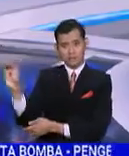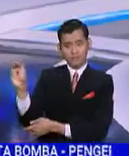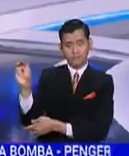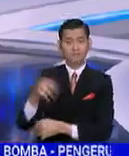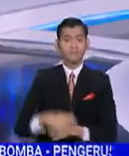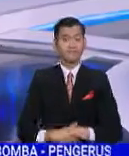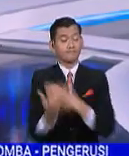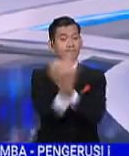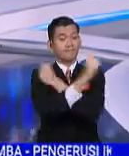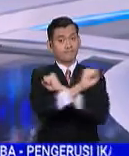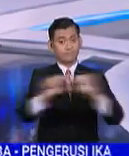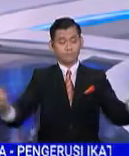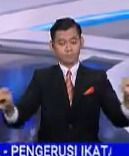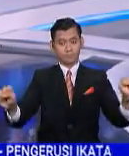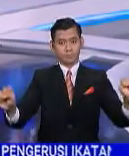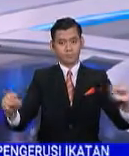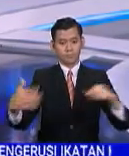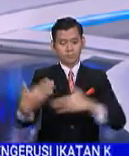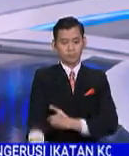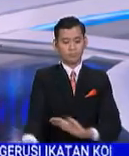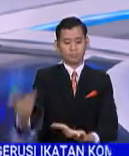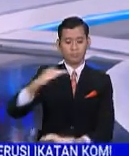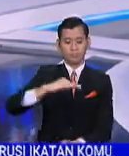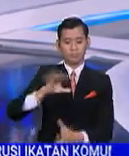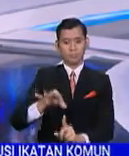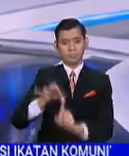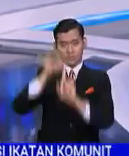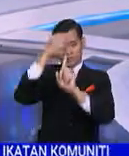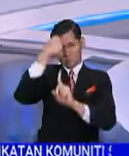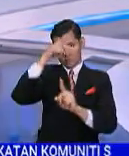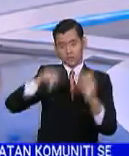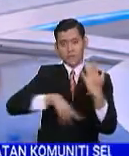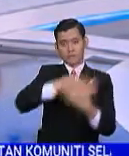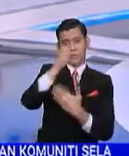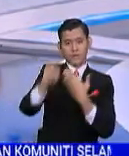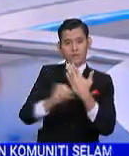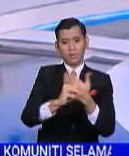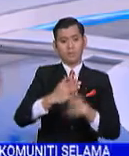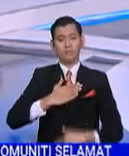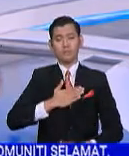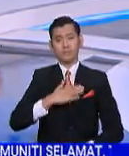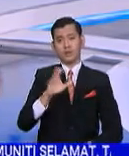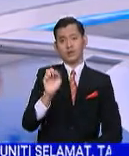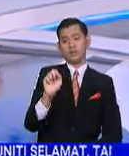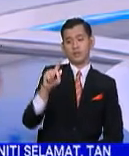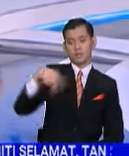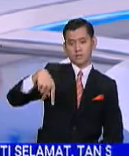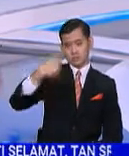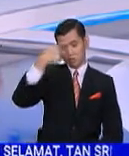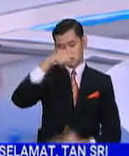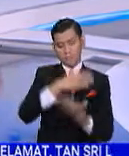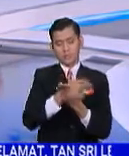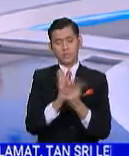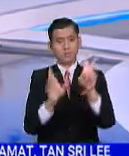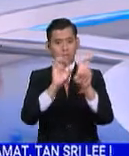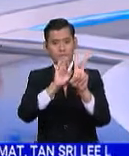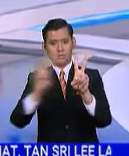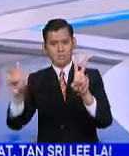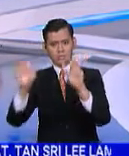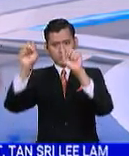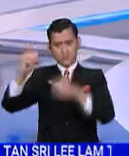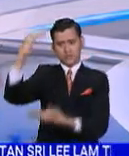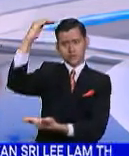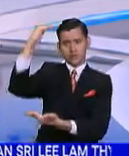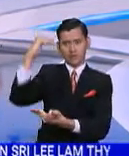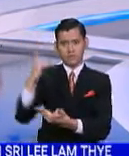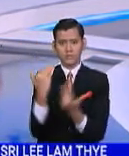Penyediaan kuota khas orang kurang upaya OKU bagi program MyStep dalam Belanjawan 2022 dapat membantu mengurangkan kadar